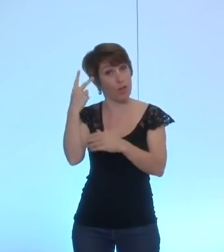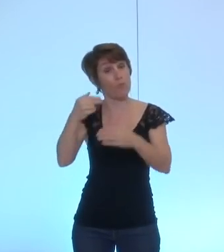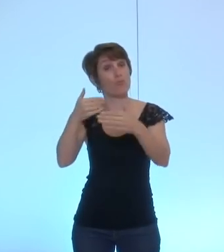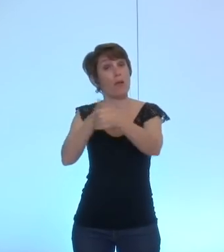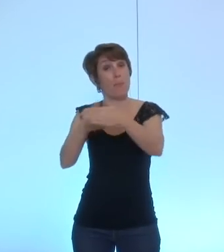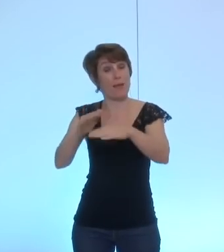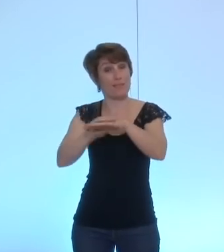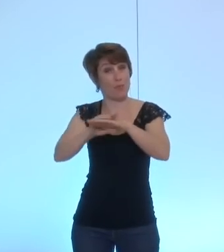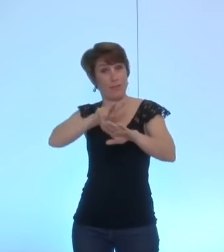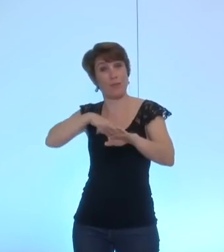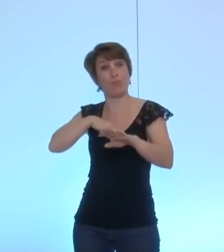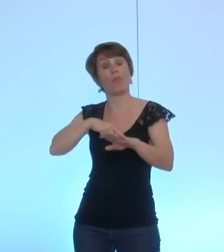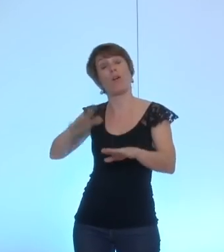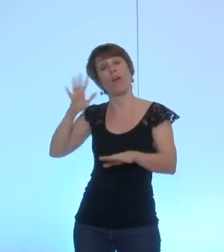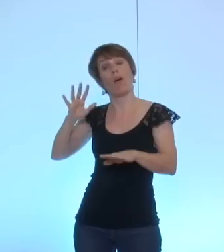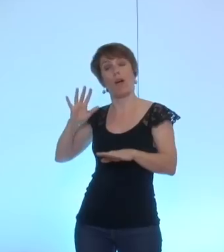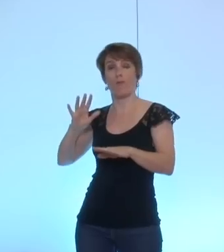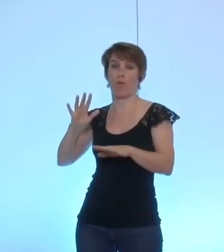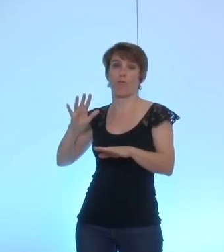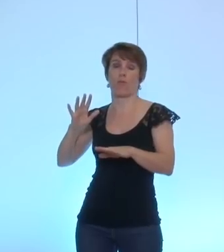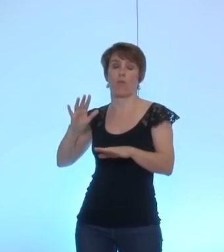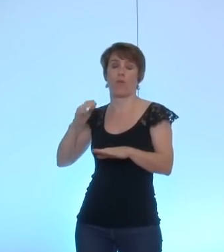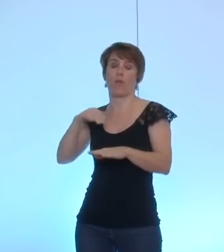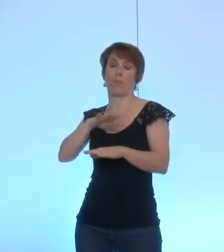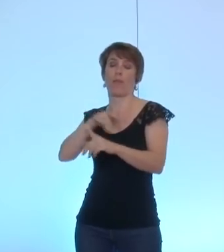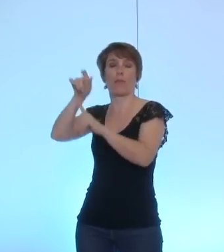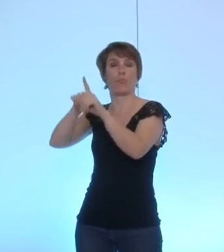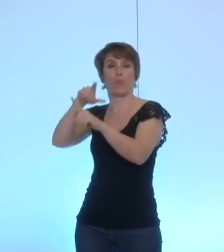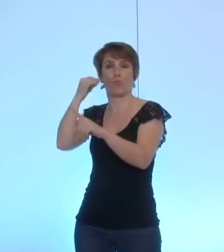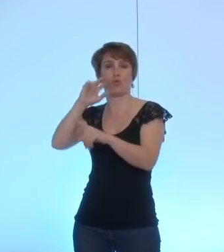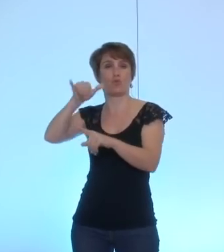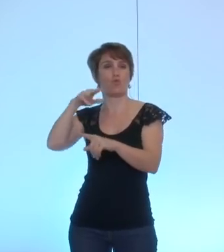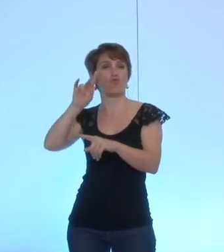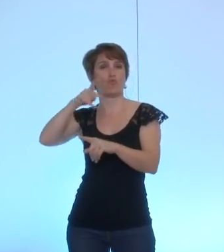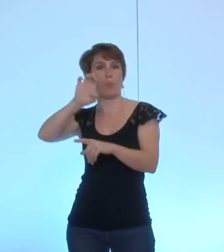lorsque Alain Juppé était ministre des affaires étrangères et premier ministre donc